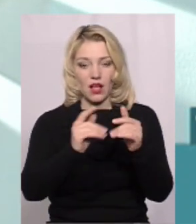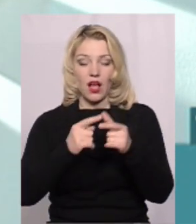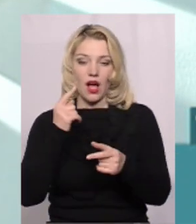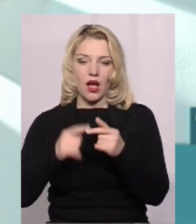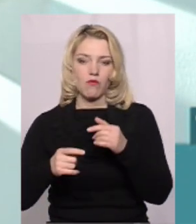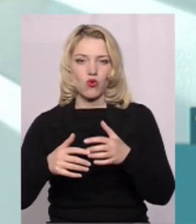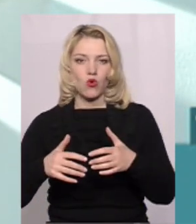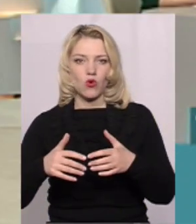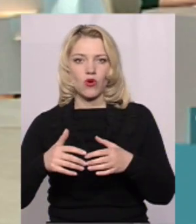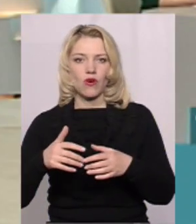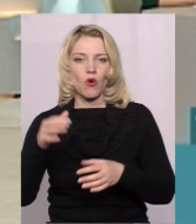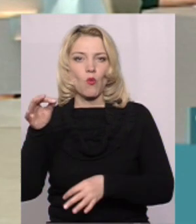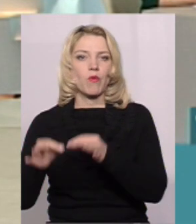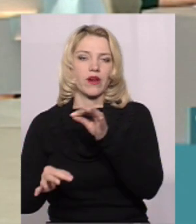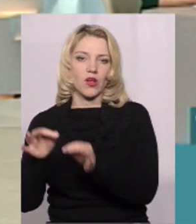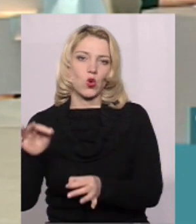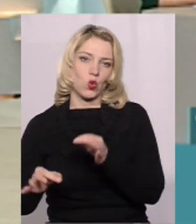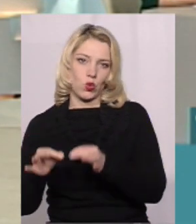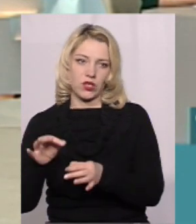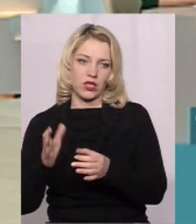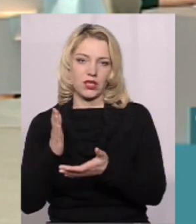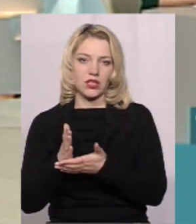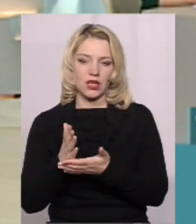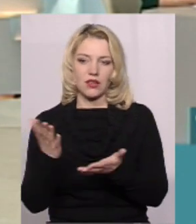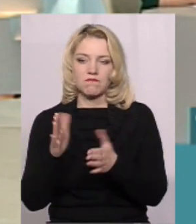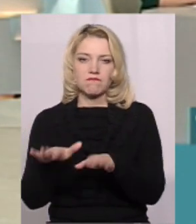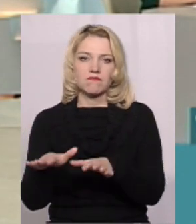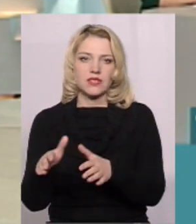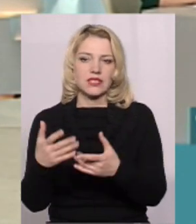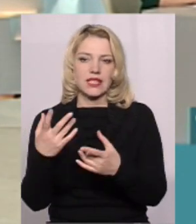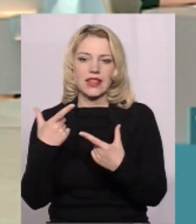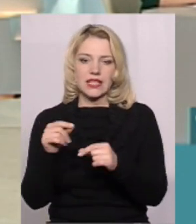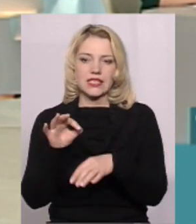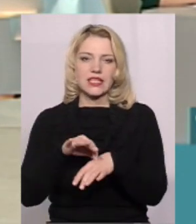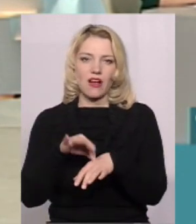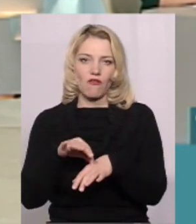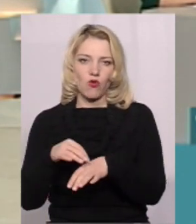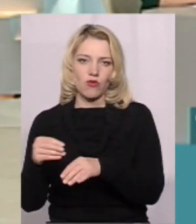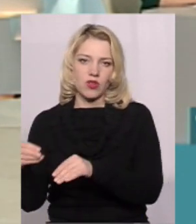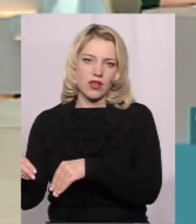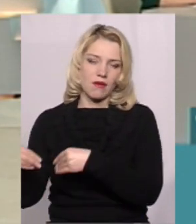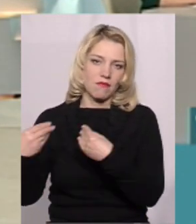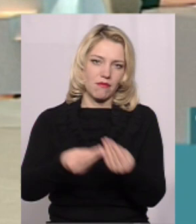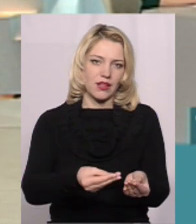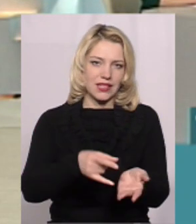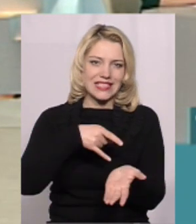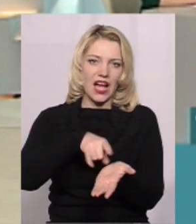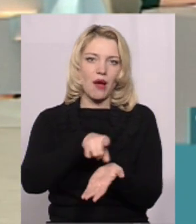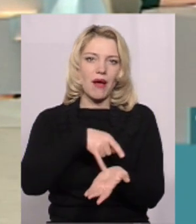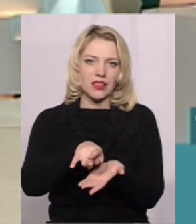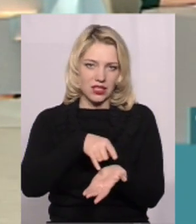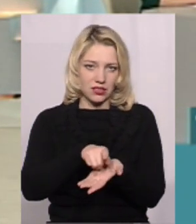природі є осередок захворювання, яке переноситься з дикими кабанами Знову таки,